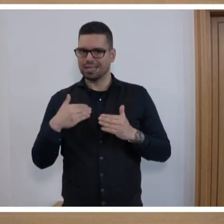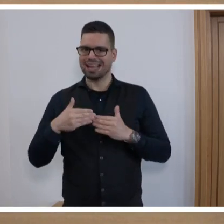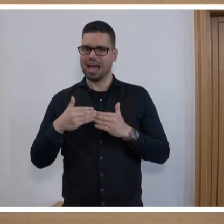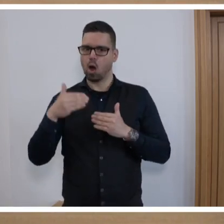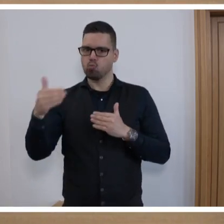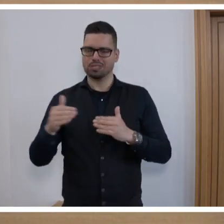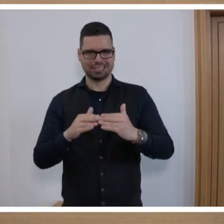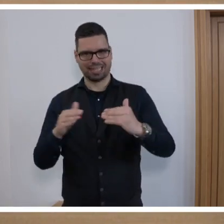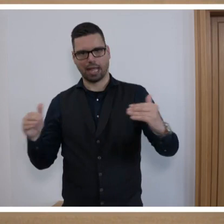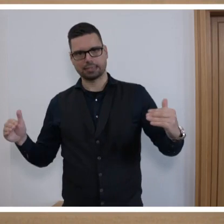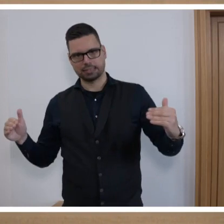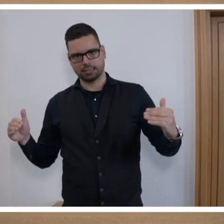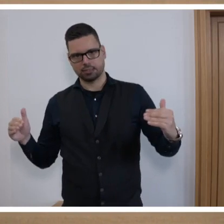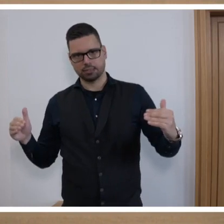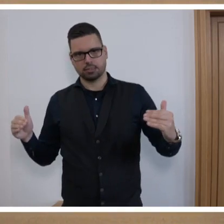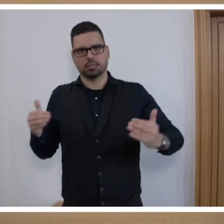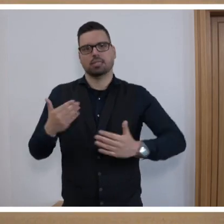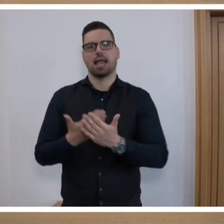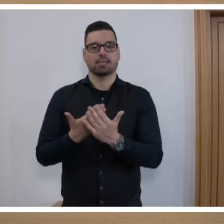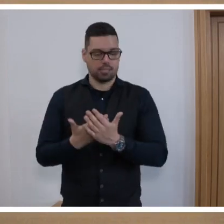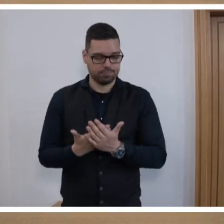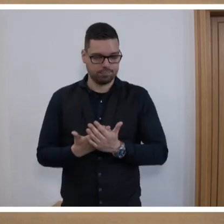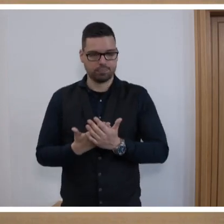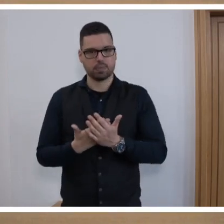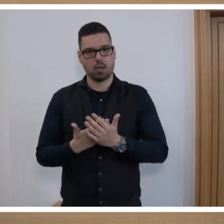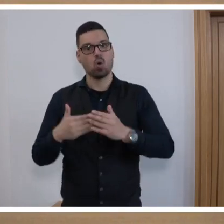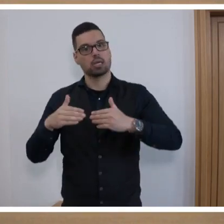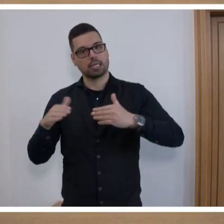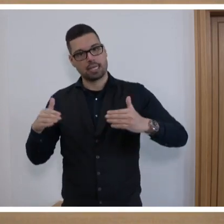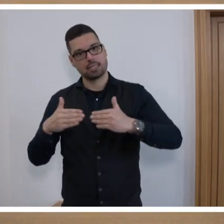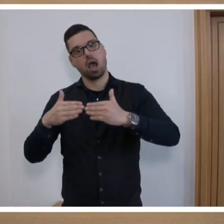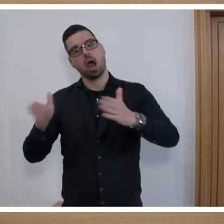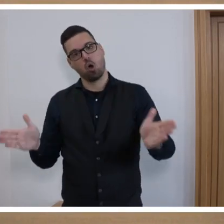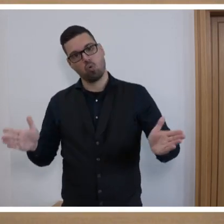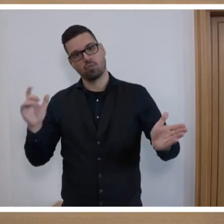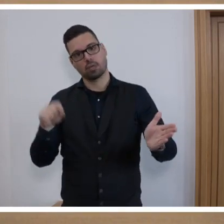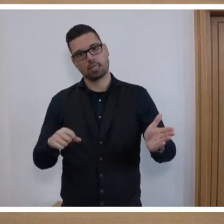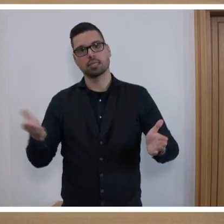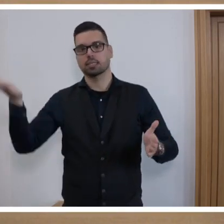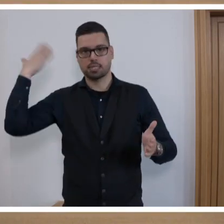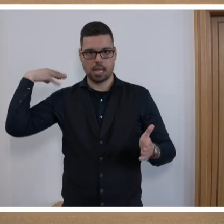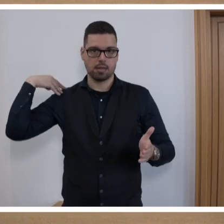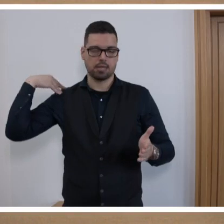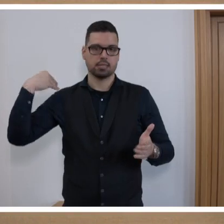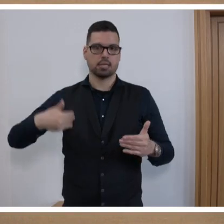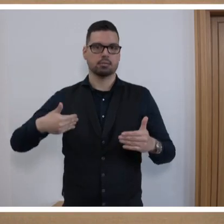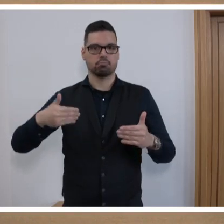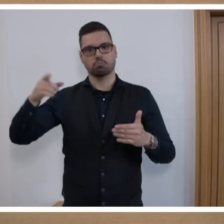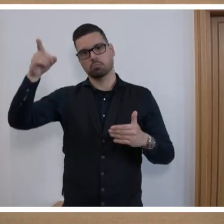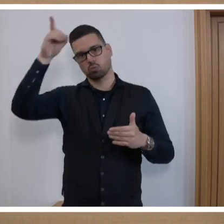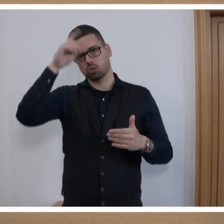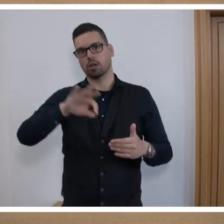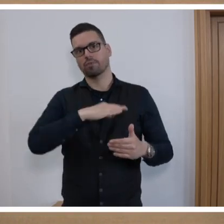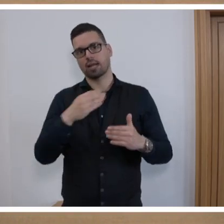und zwar deshalb, damit wir unsere Innengrenzen auch öffnen können. Und ich war damals dabei, als die Grenze zwischen Deutschland und